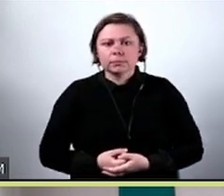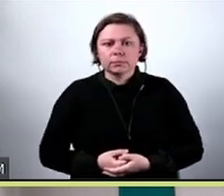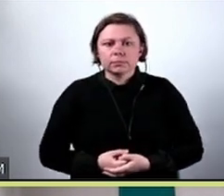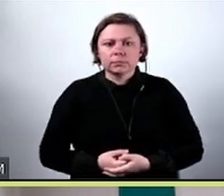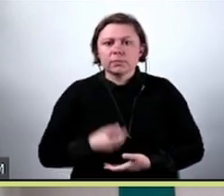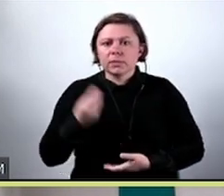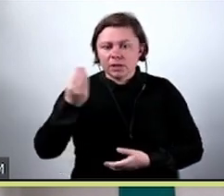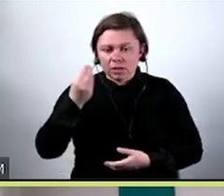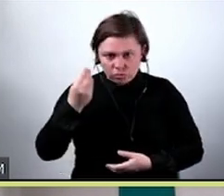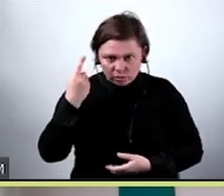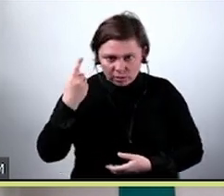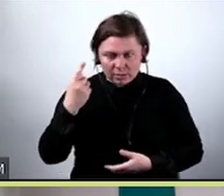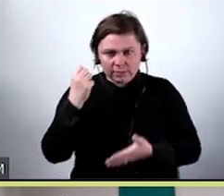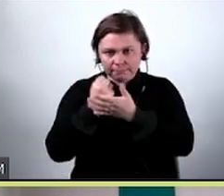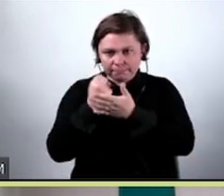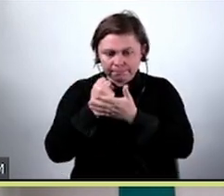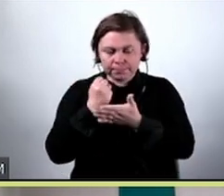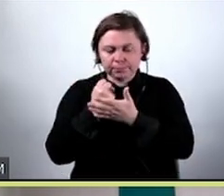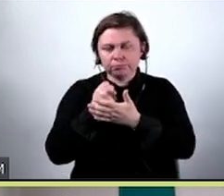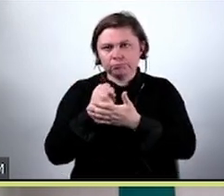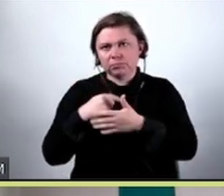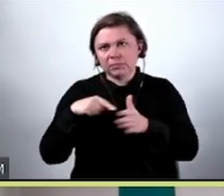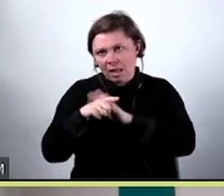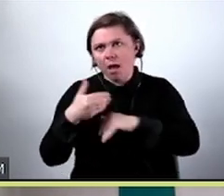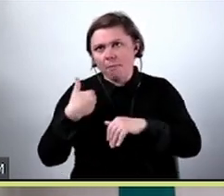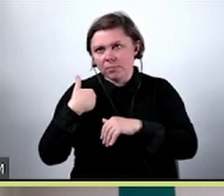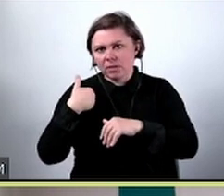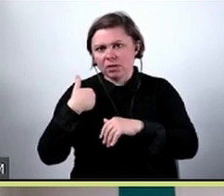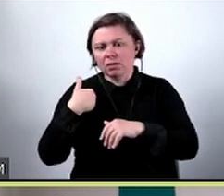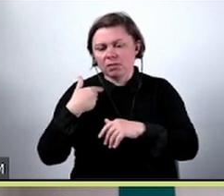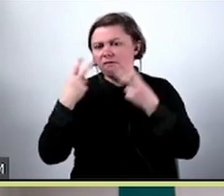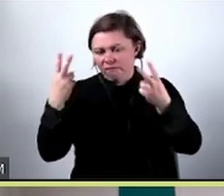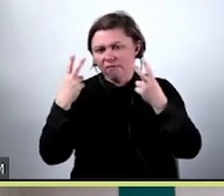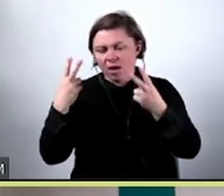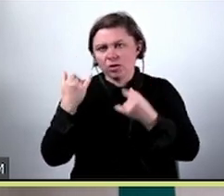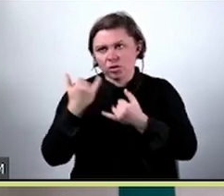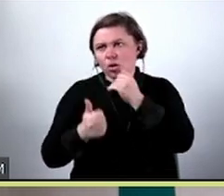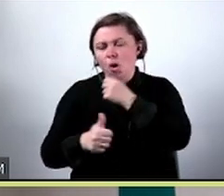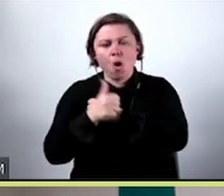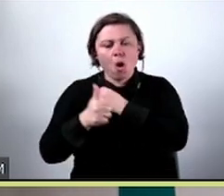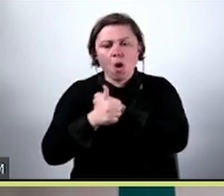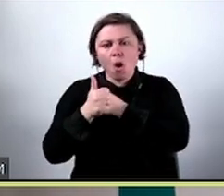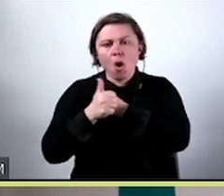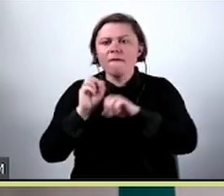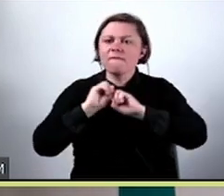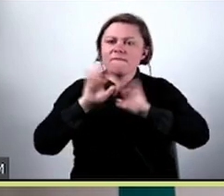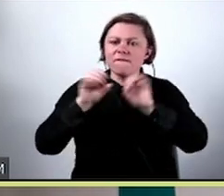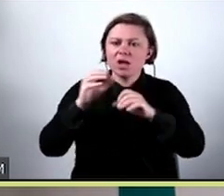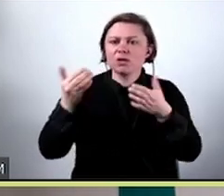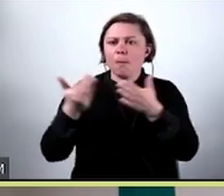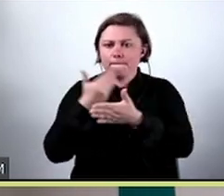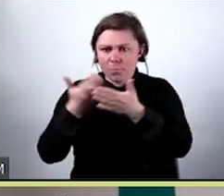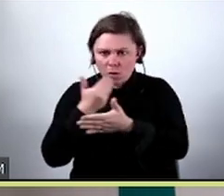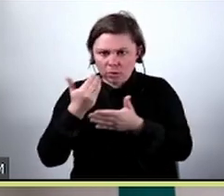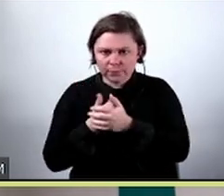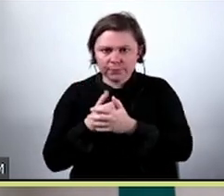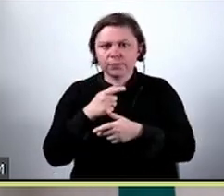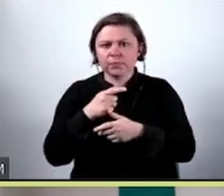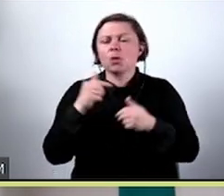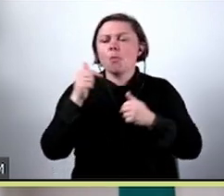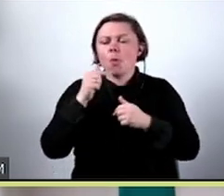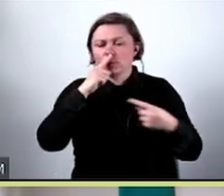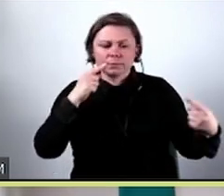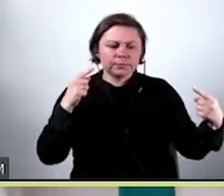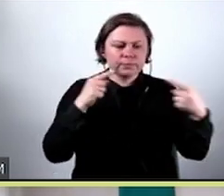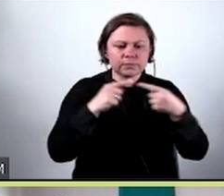Jeszcze jedna kwestia, która według mnie jest nie do przecenienia, jeśli chodzi właśnie o wyjaśnialność modeli, to możliwość identyfikacji